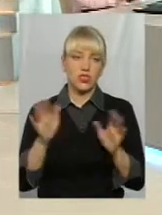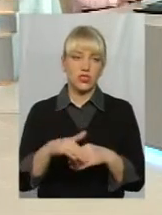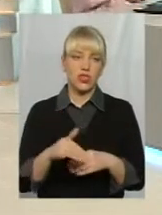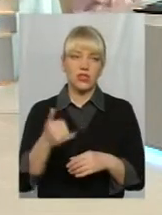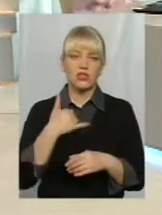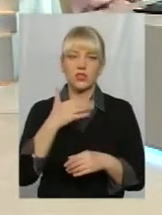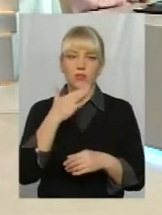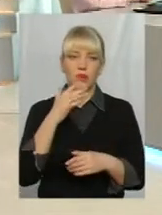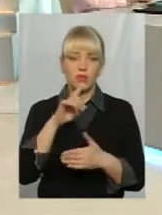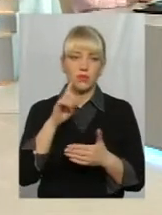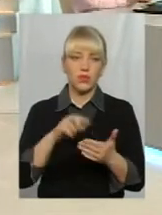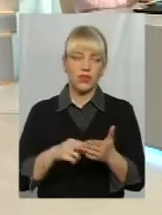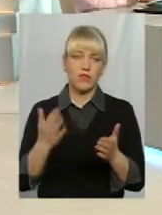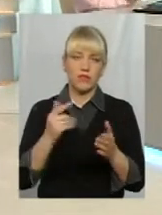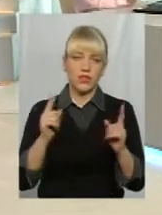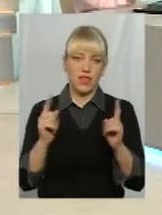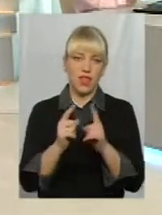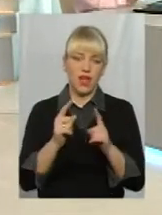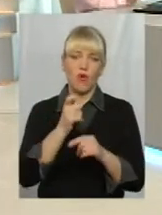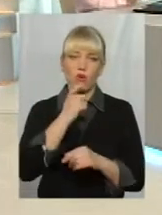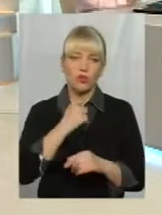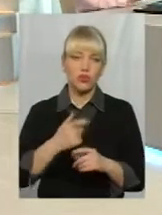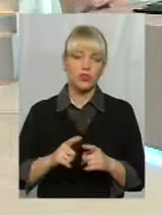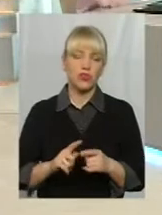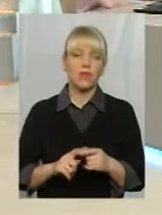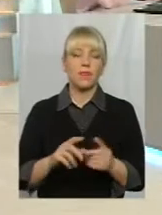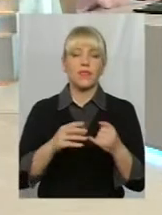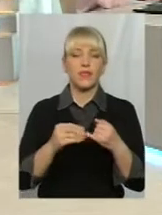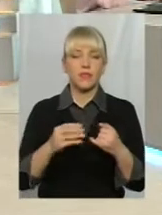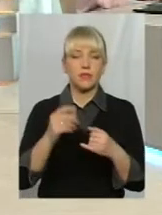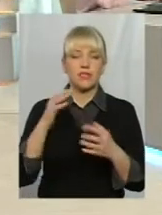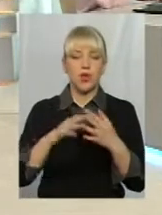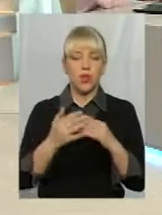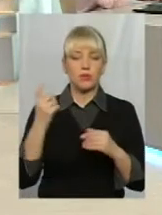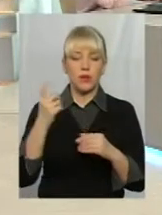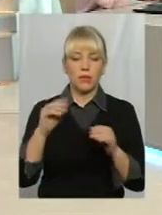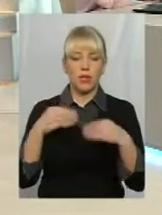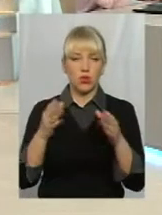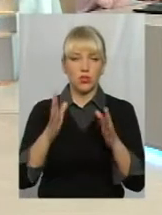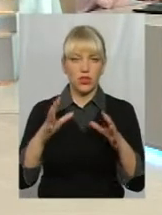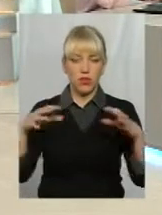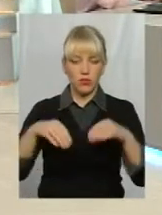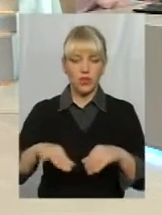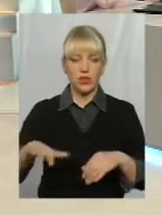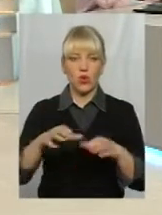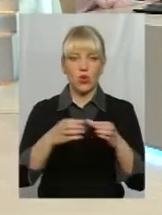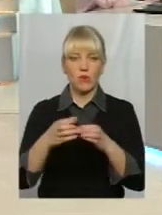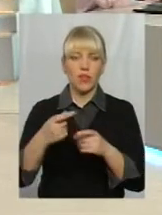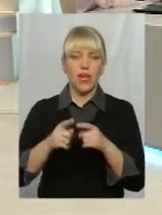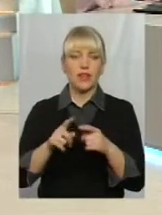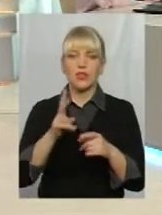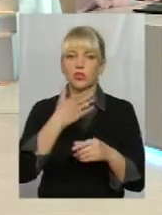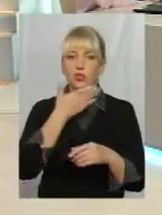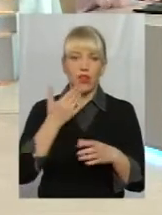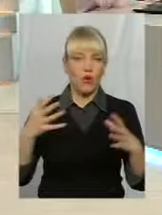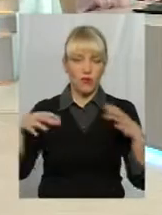нас ще ціла низка питань. Давайте, дуже лаконічно. От землі сільвозпозначення передають у власність тільки об'єднаним громадам. А ці громади, які ще не об